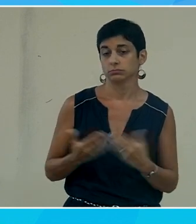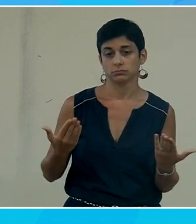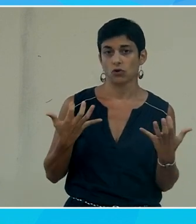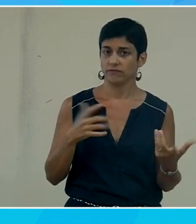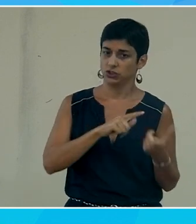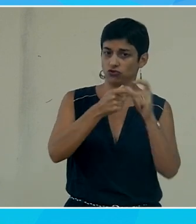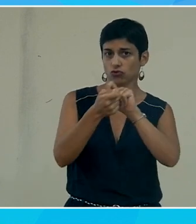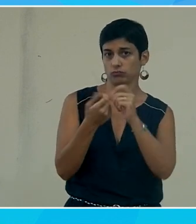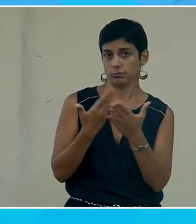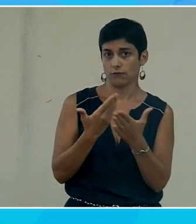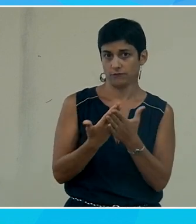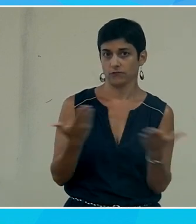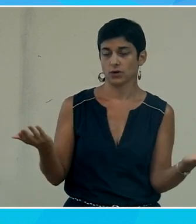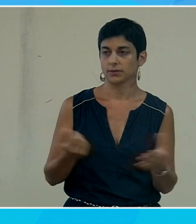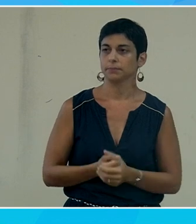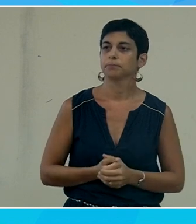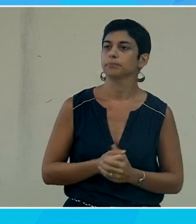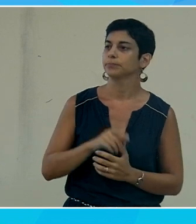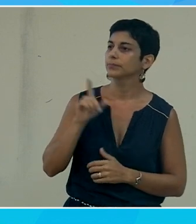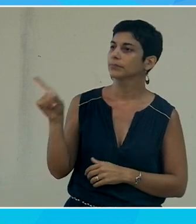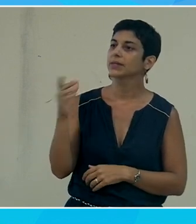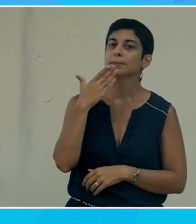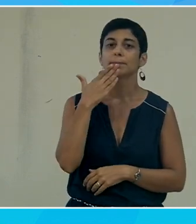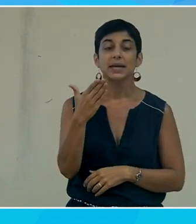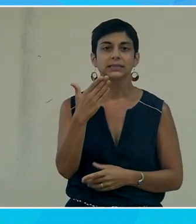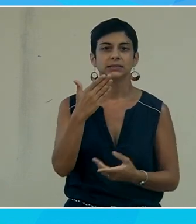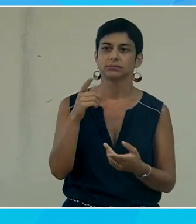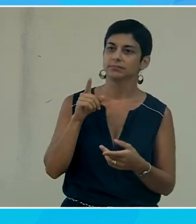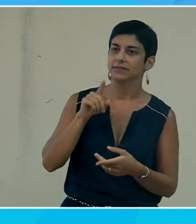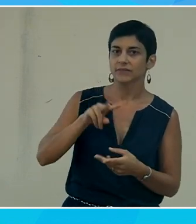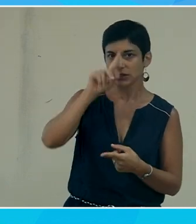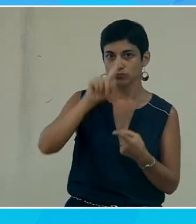changer voilà mais c'est des sujets pas simples c'est vraiment